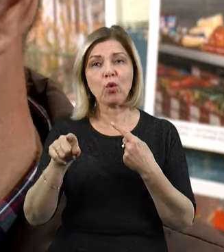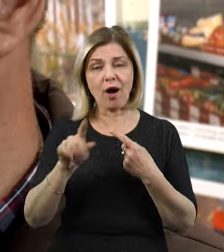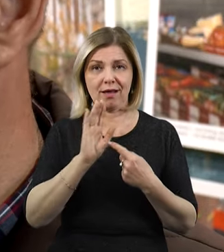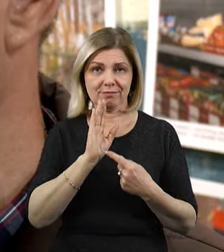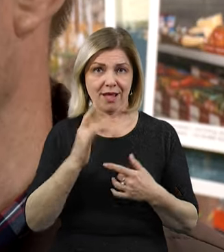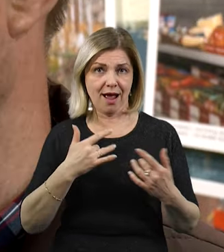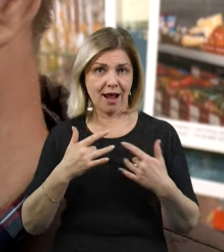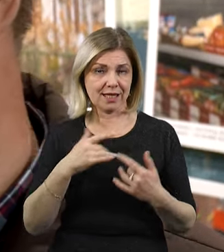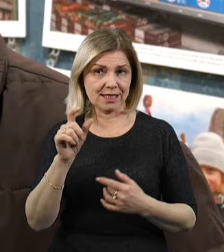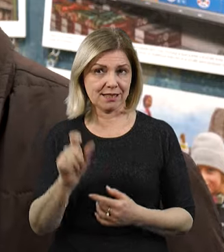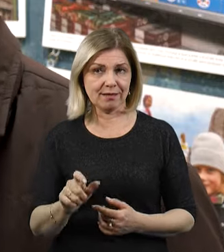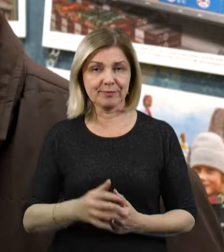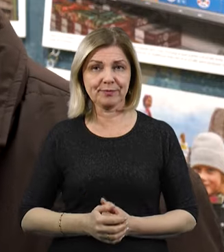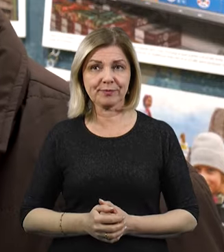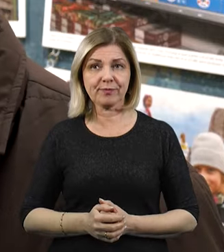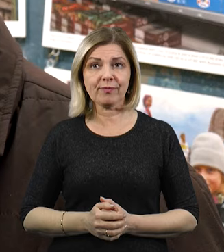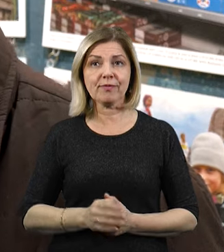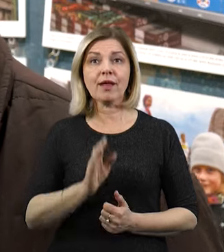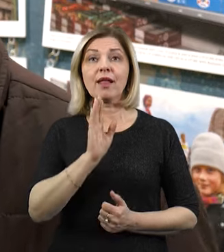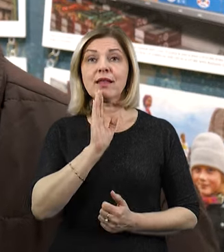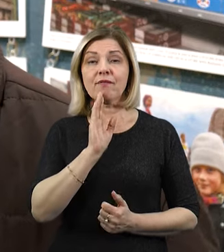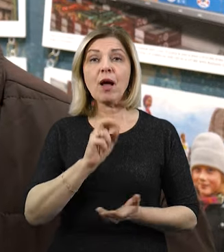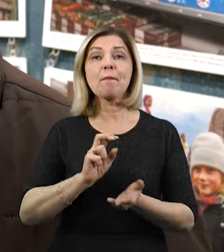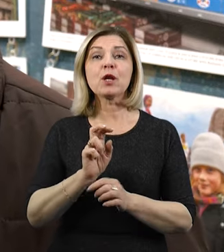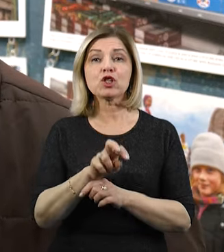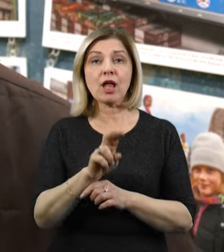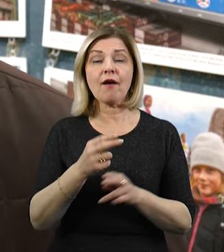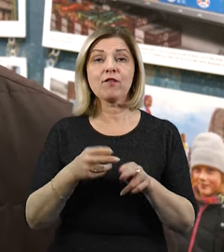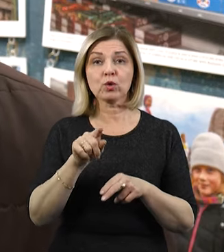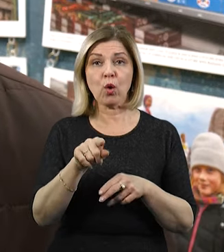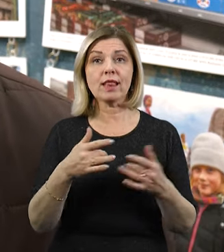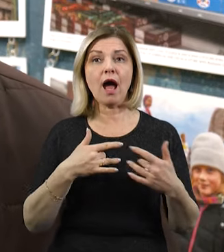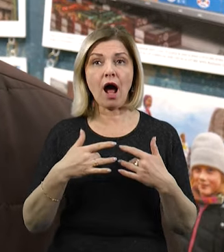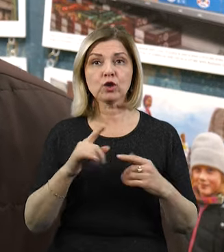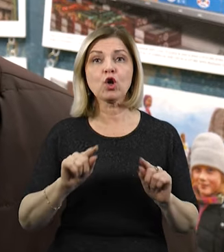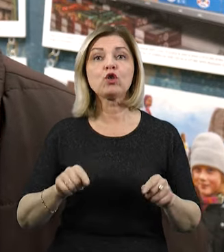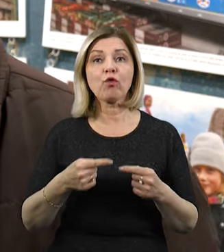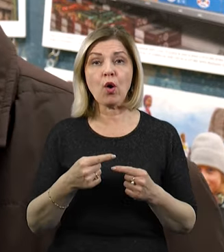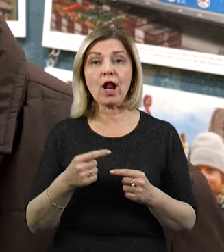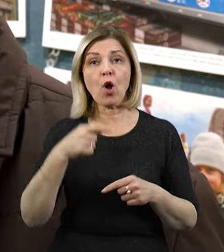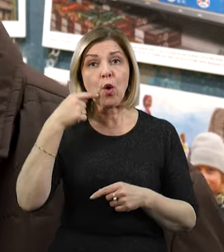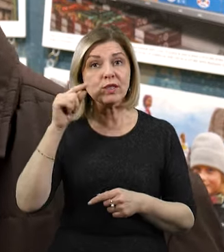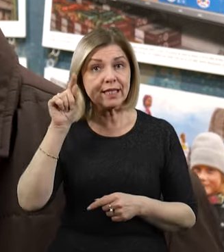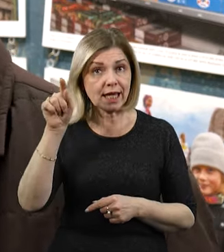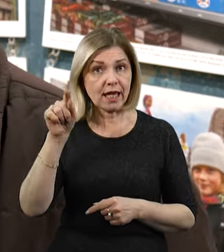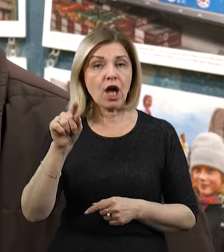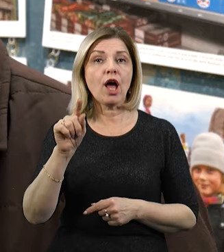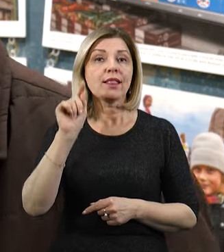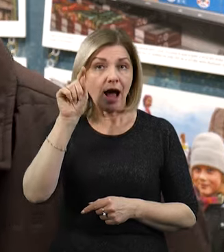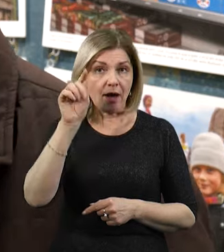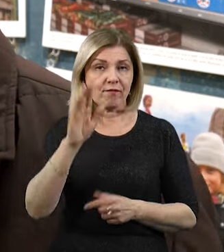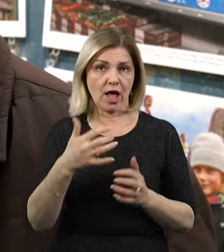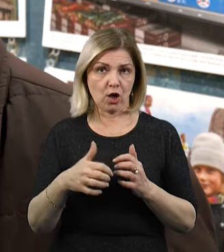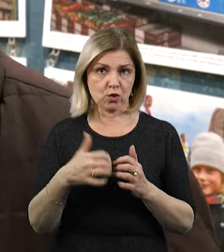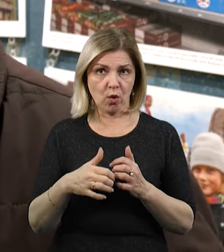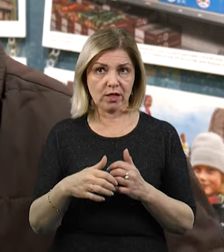театру Олександр Книга. Вона пішла в той театр, який створювали росіяни, там у нас в Херсоні. І, звісно, ми